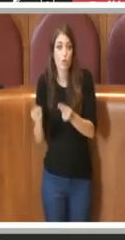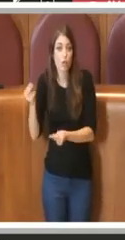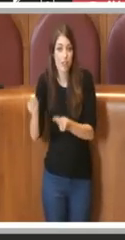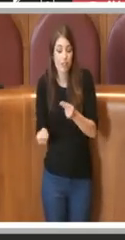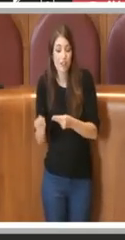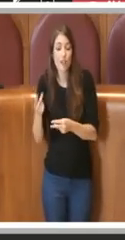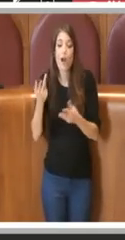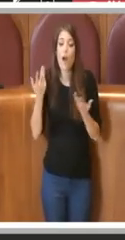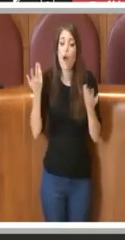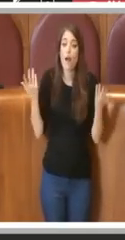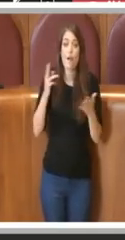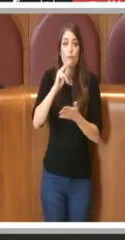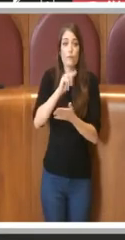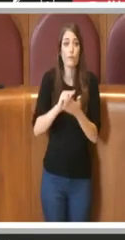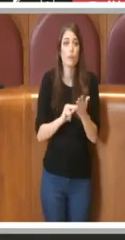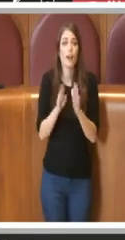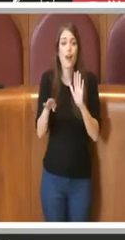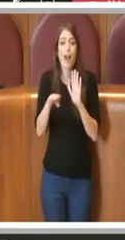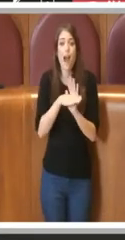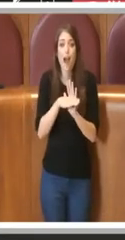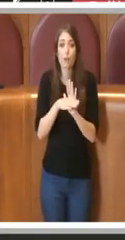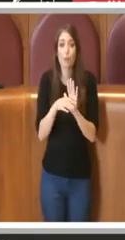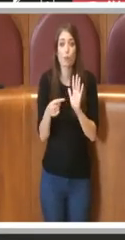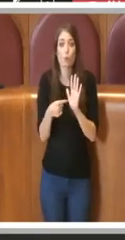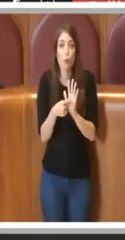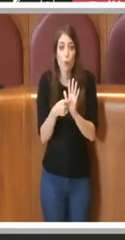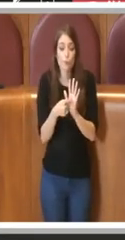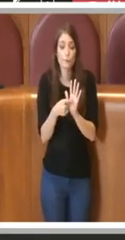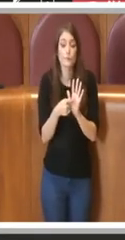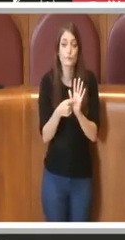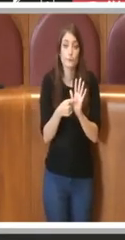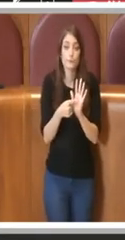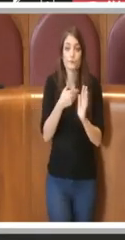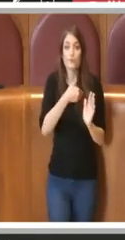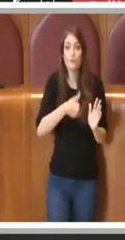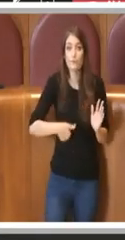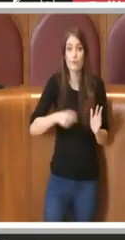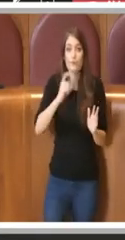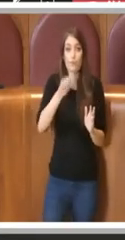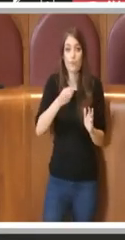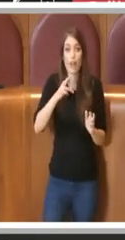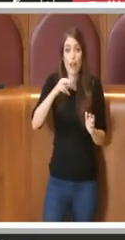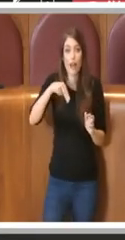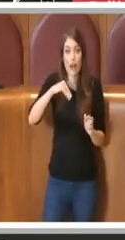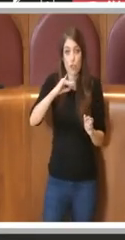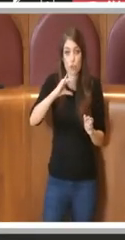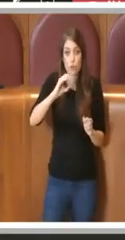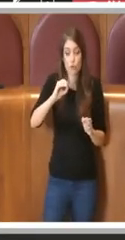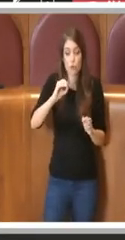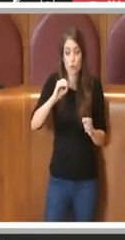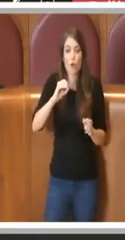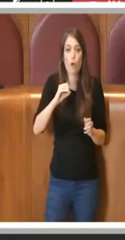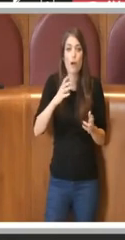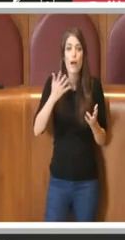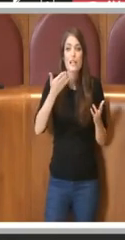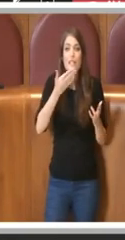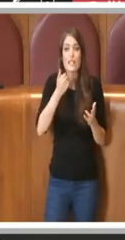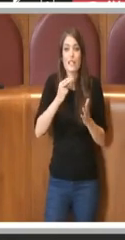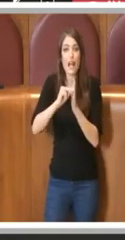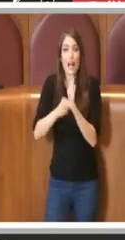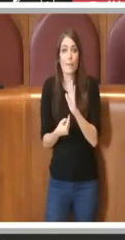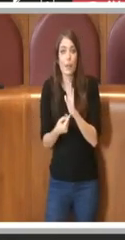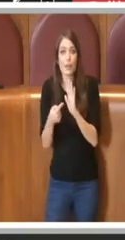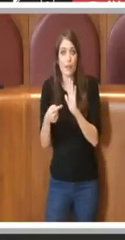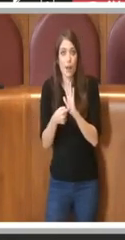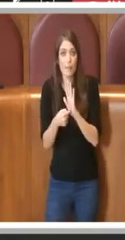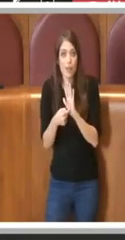votare l'atto della consigliera Grancio senza, diciamo, l'emendamento